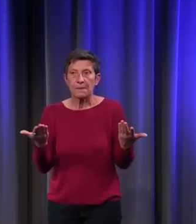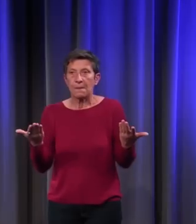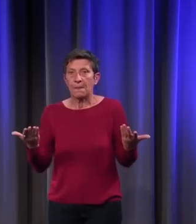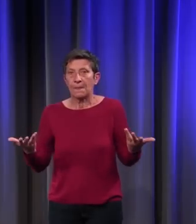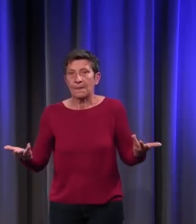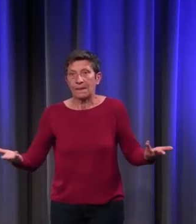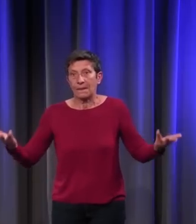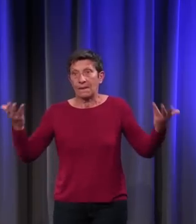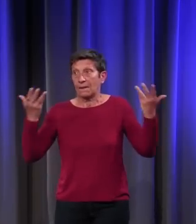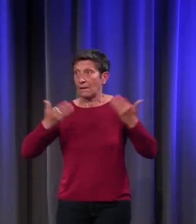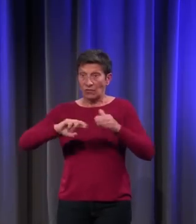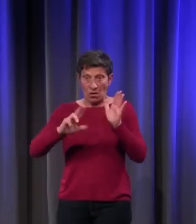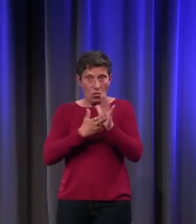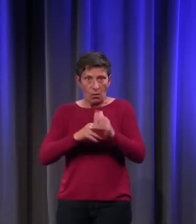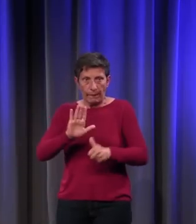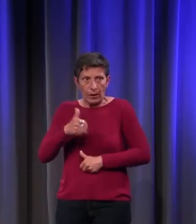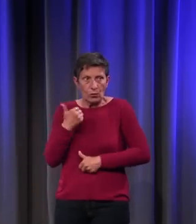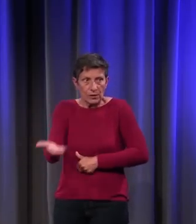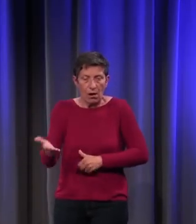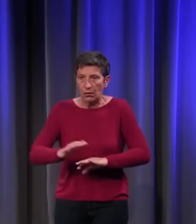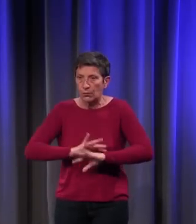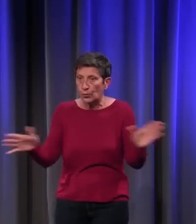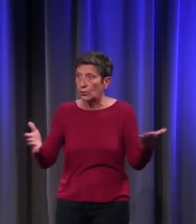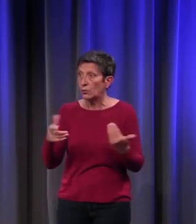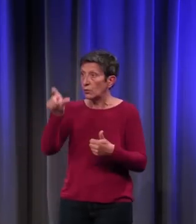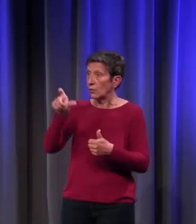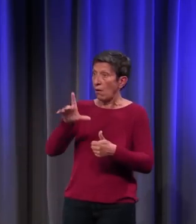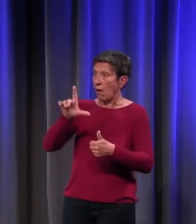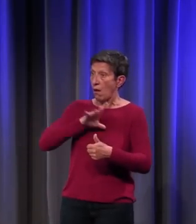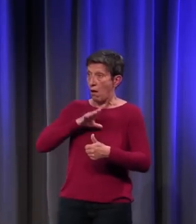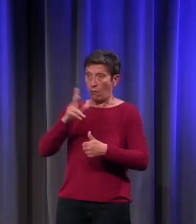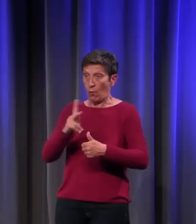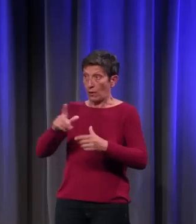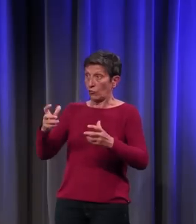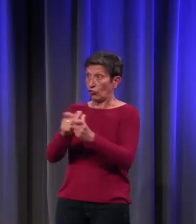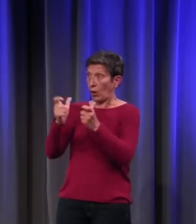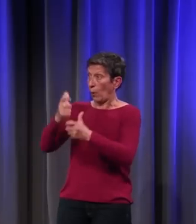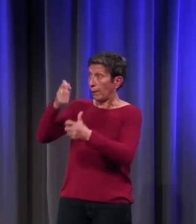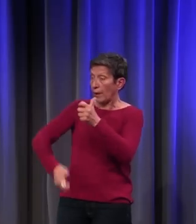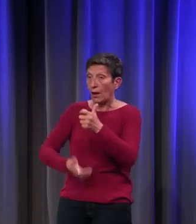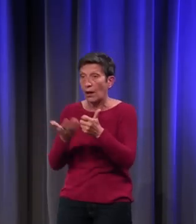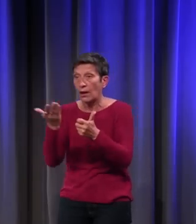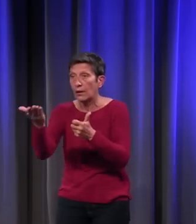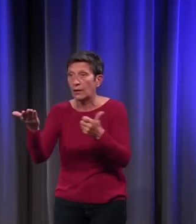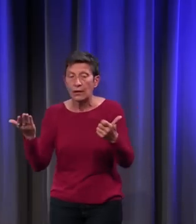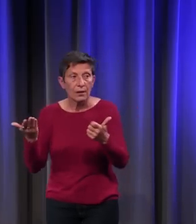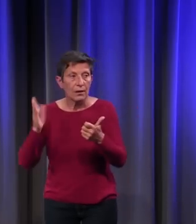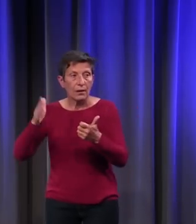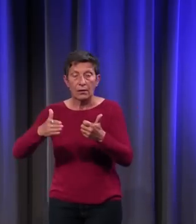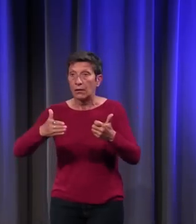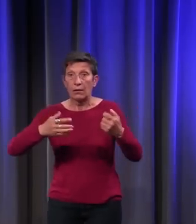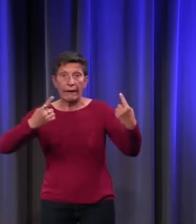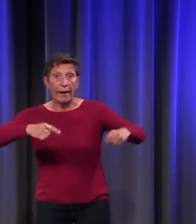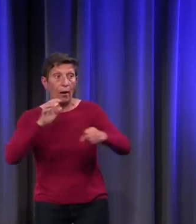Et ce n plus dans la norme des choses. Celui qui a un château de pierre et qui fait la guerre à d'autres